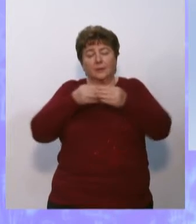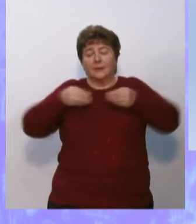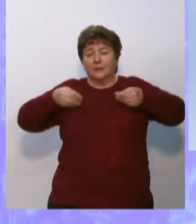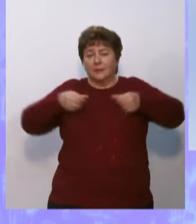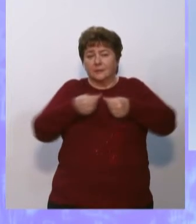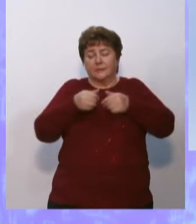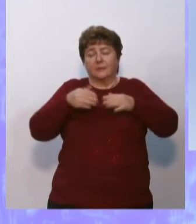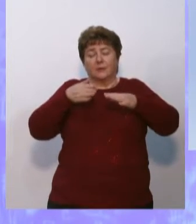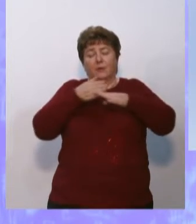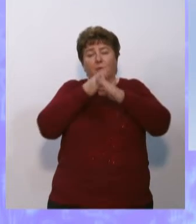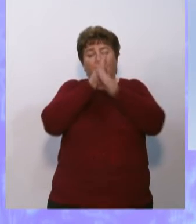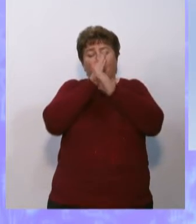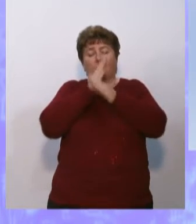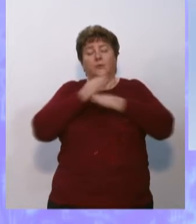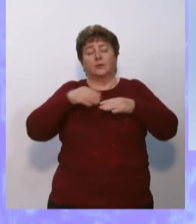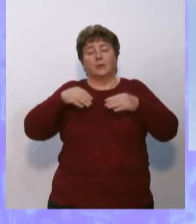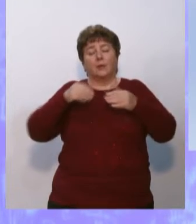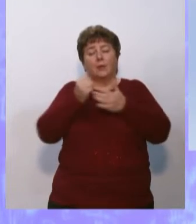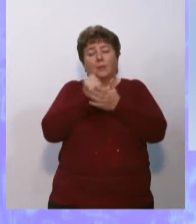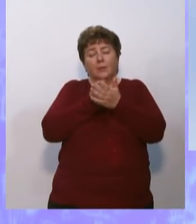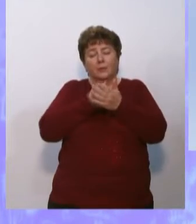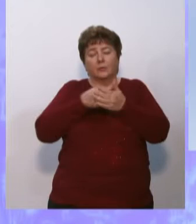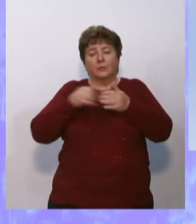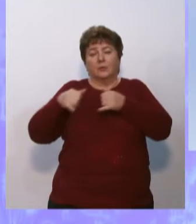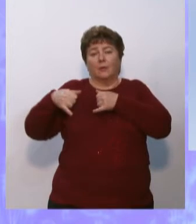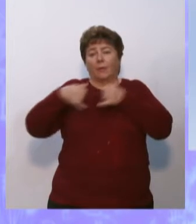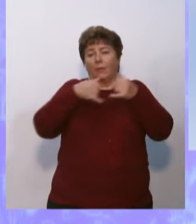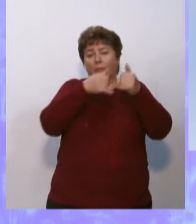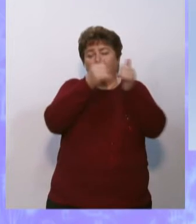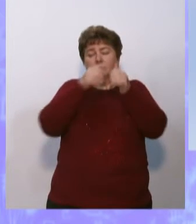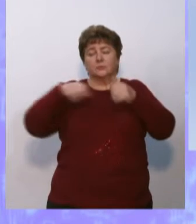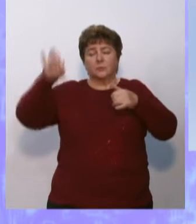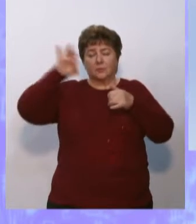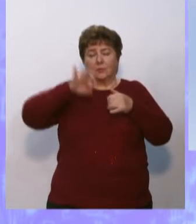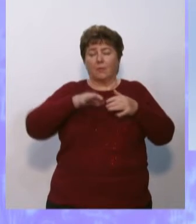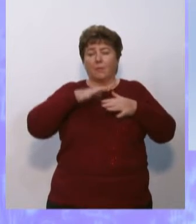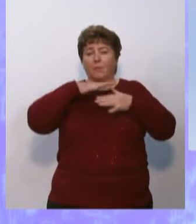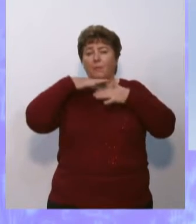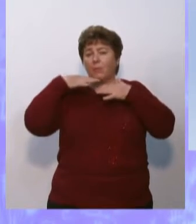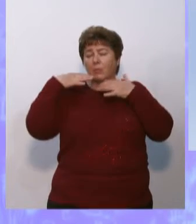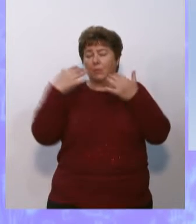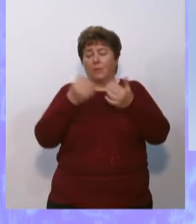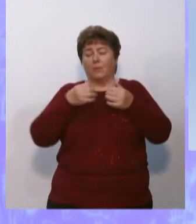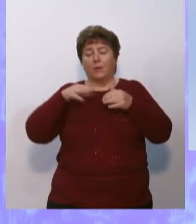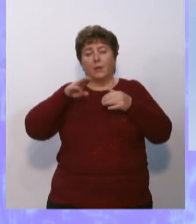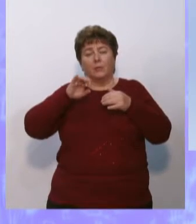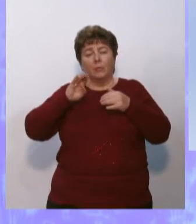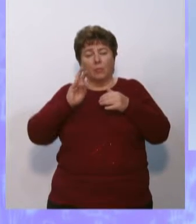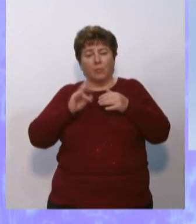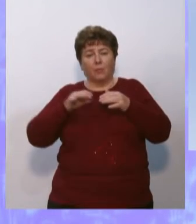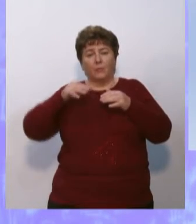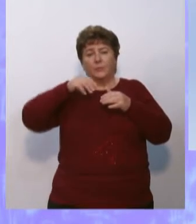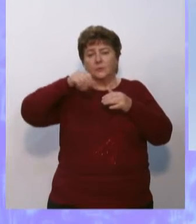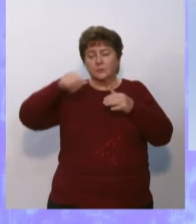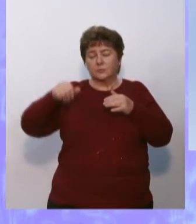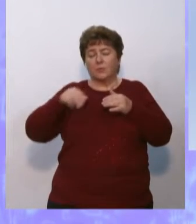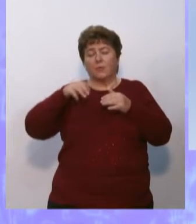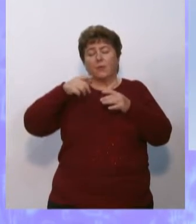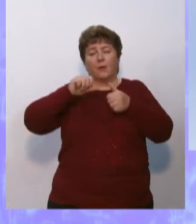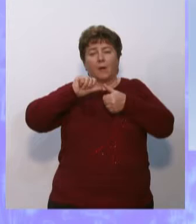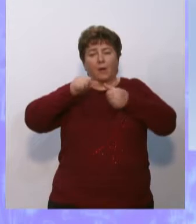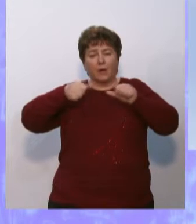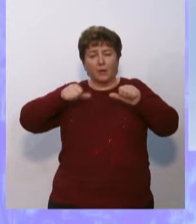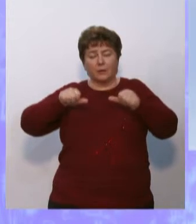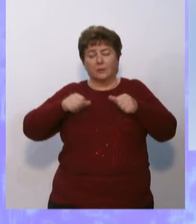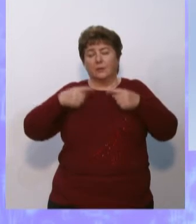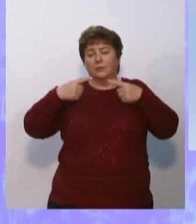горные породы, соли, несут в океан миллионы тонн наносов в виде глины, песка, в